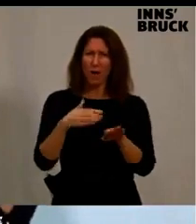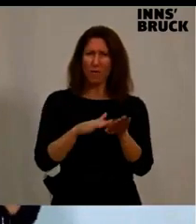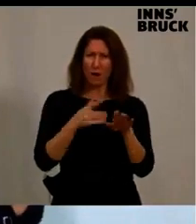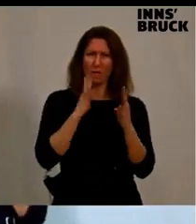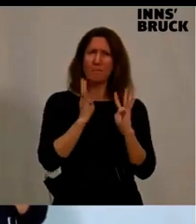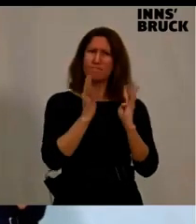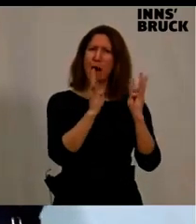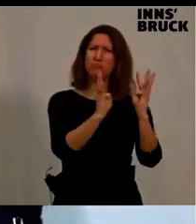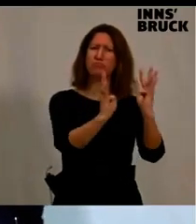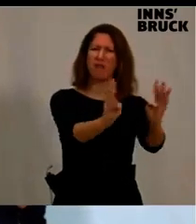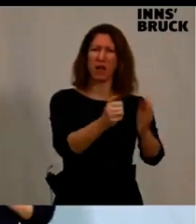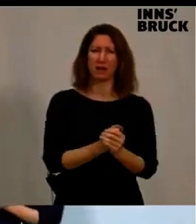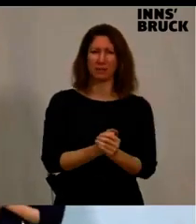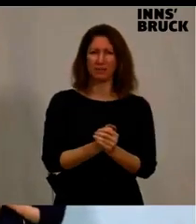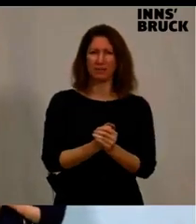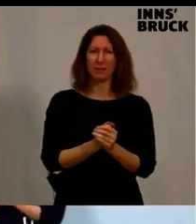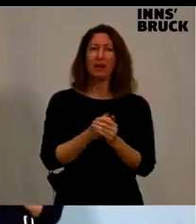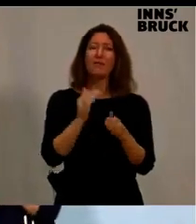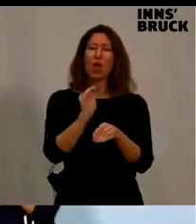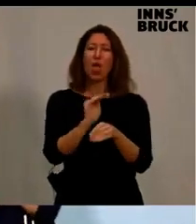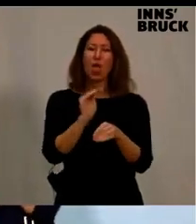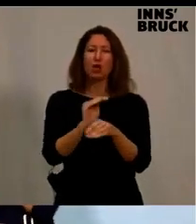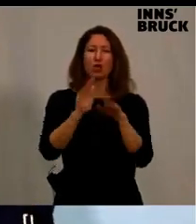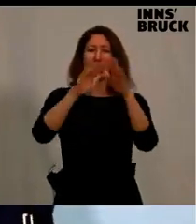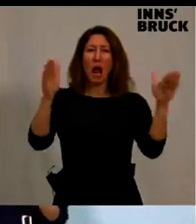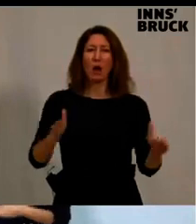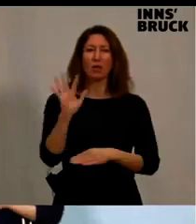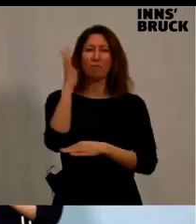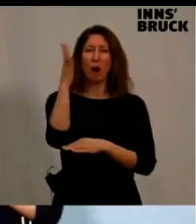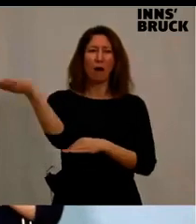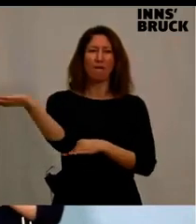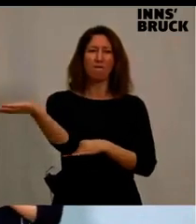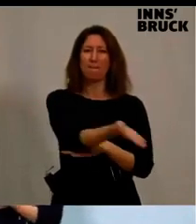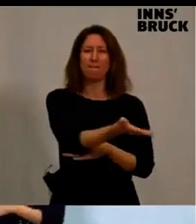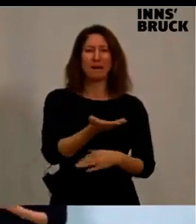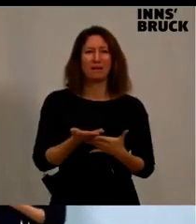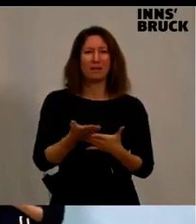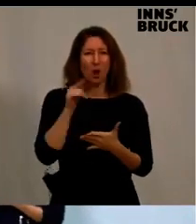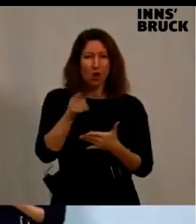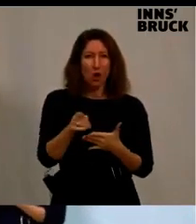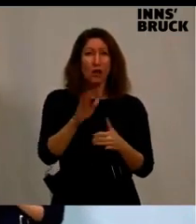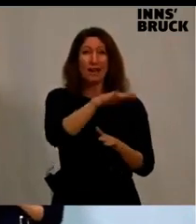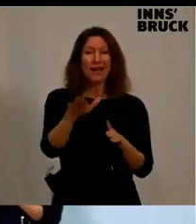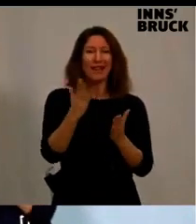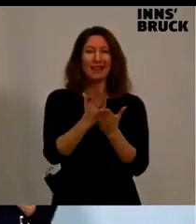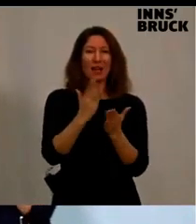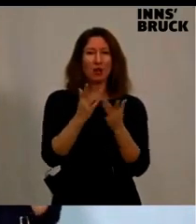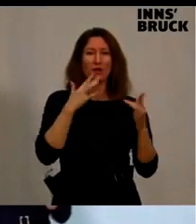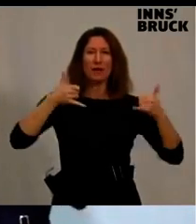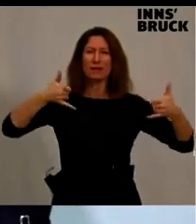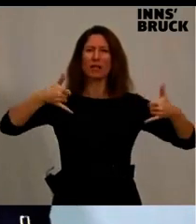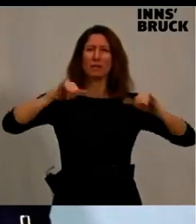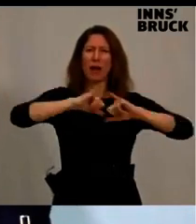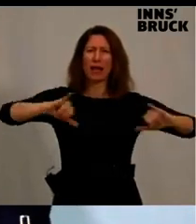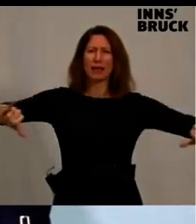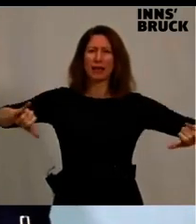Das passt besser. Zeughaus unten, die ganzen Barmen niedergeschnitten. Da haben sich die Kinderlein mit ihren Transparenten auf die Barmen zugeheftet, hat ihn